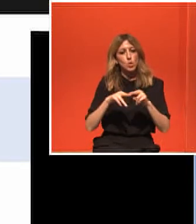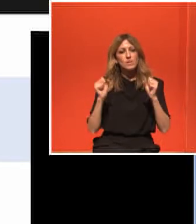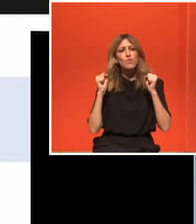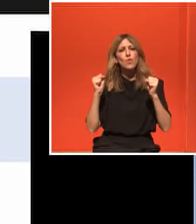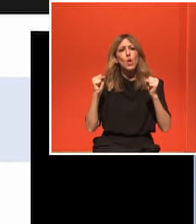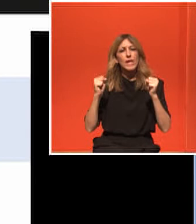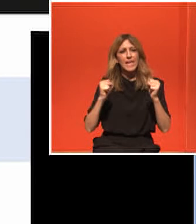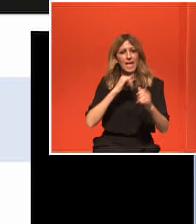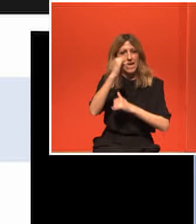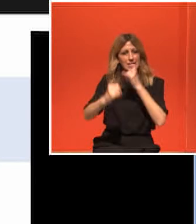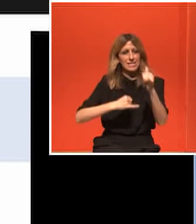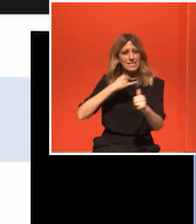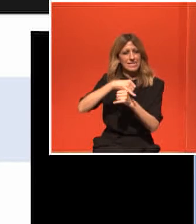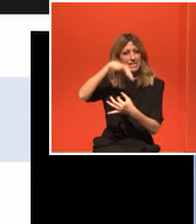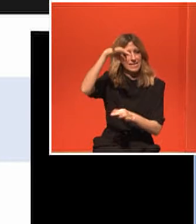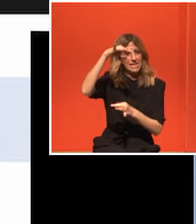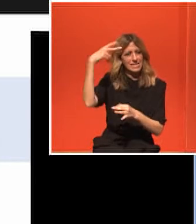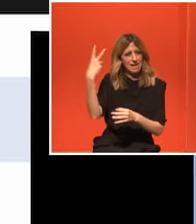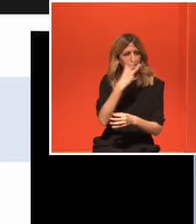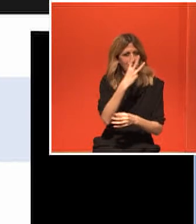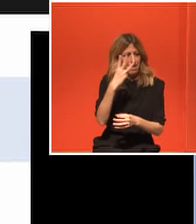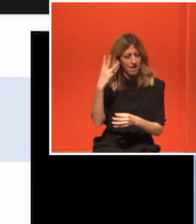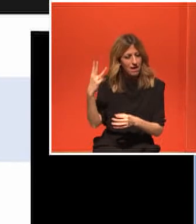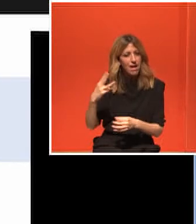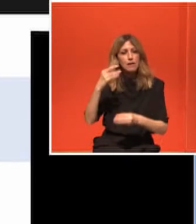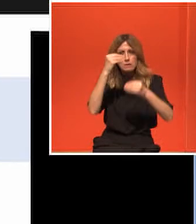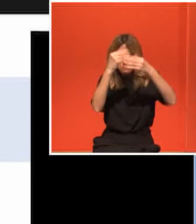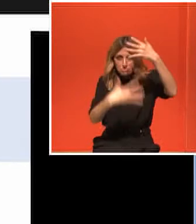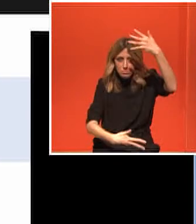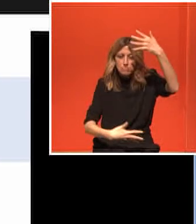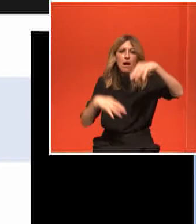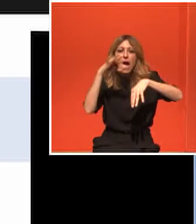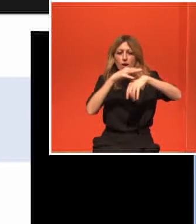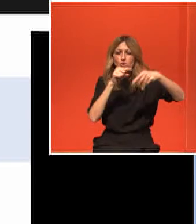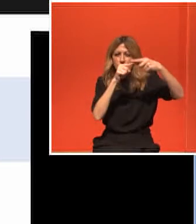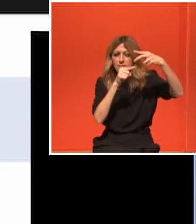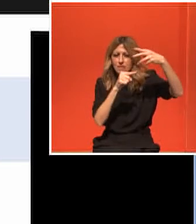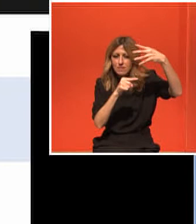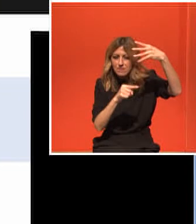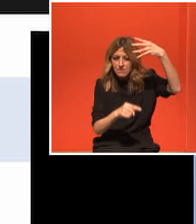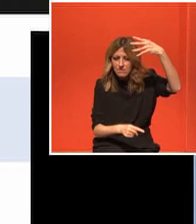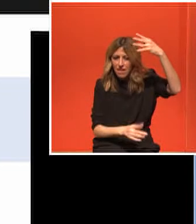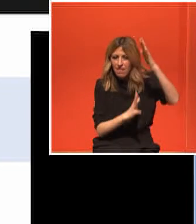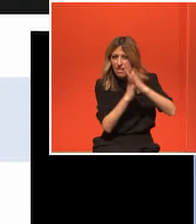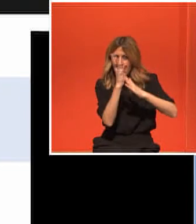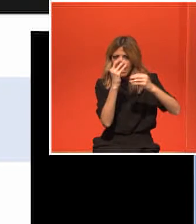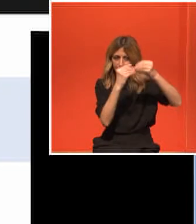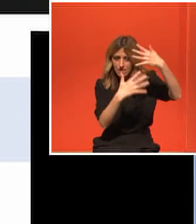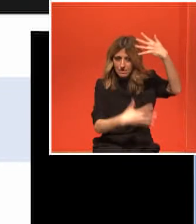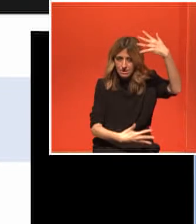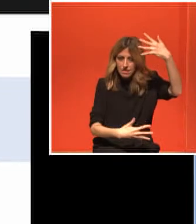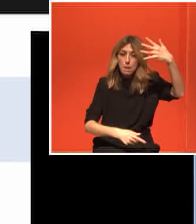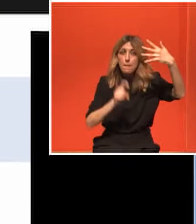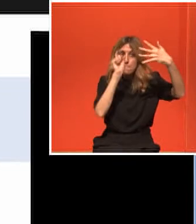σελίγα του θα βγάλει όλα αυτά τα νοσήματα και πατώντας απάνω στο κάθε νόσημα θα σας βγάλει τα πρωτόκολλα